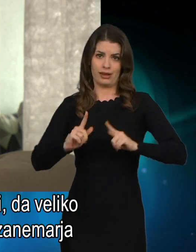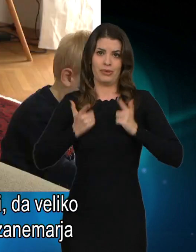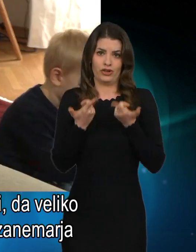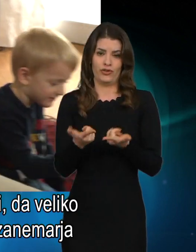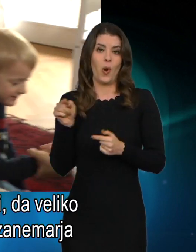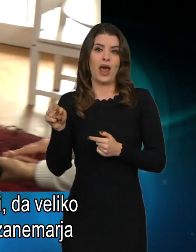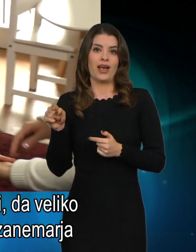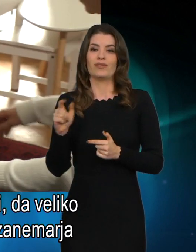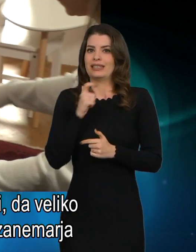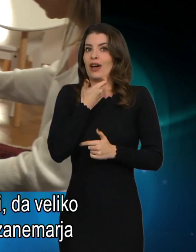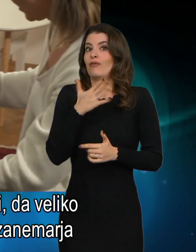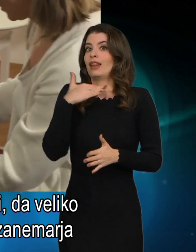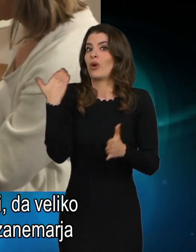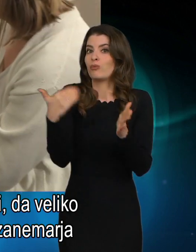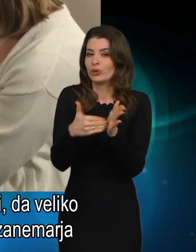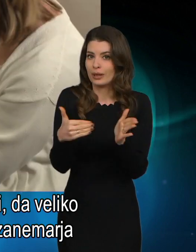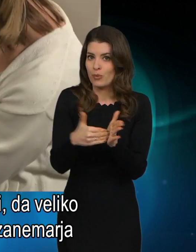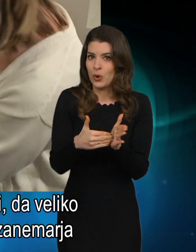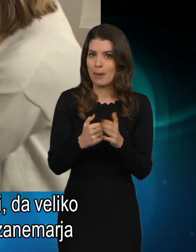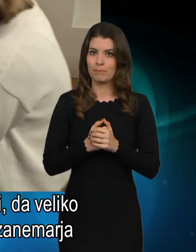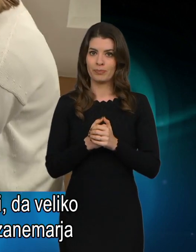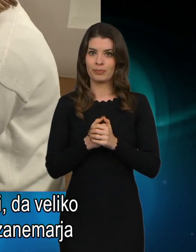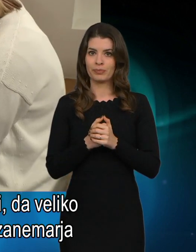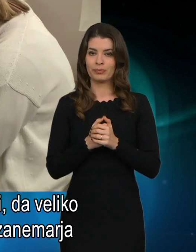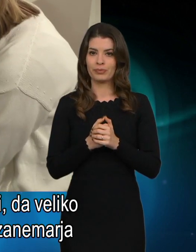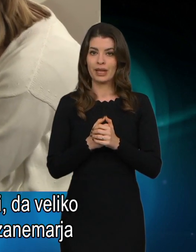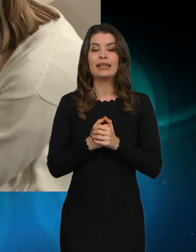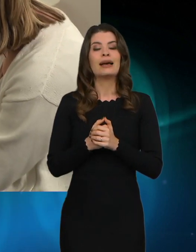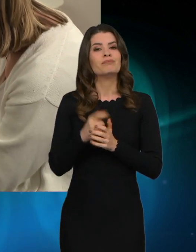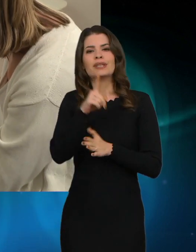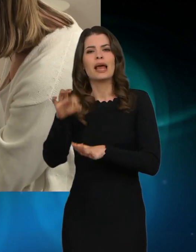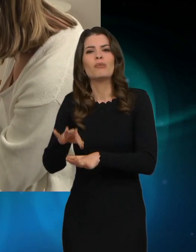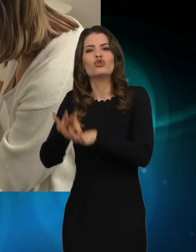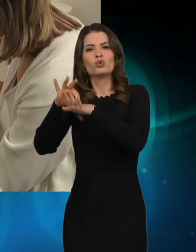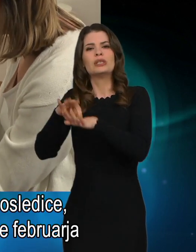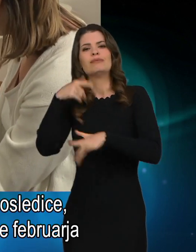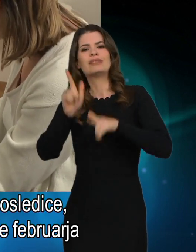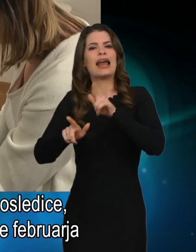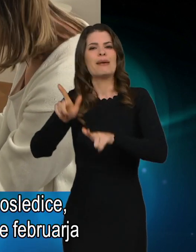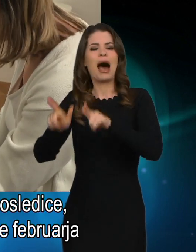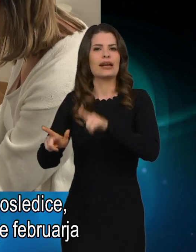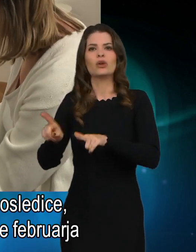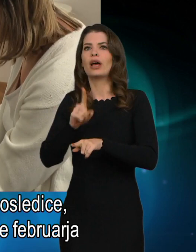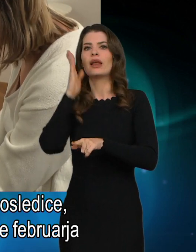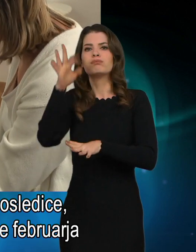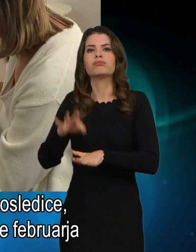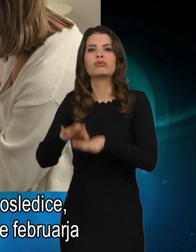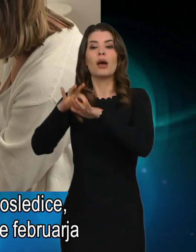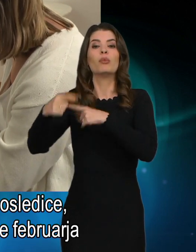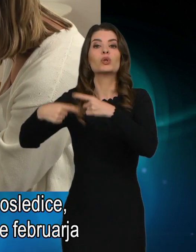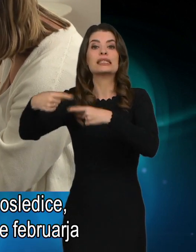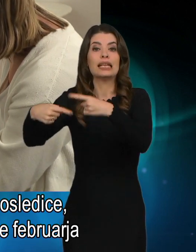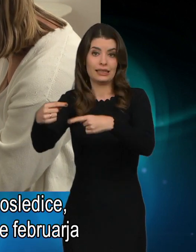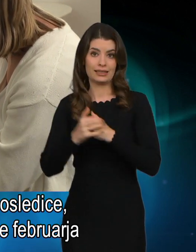veliko potrebuje, da se pač ne zanemarja ali da niso kakšne posledice. je,